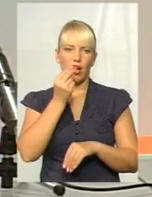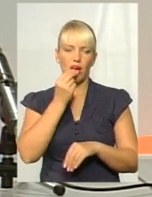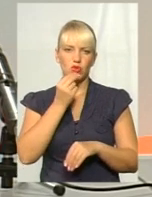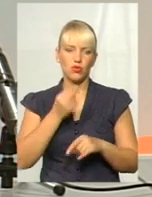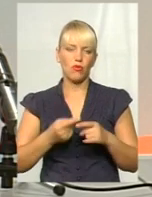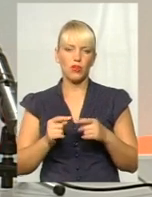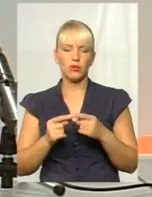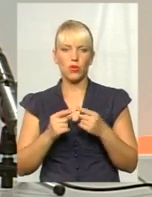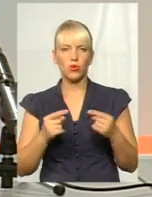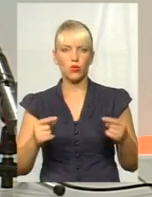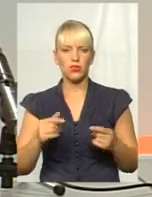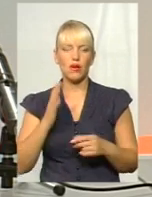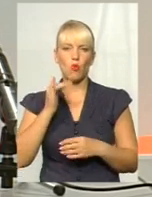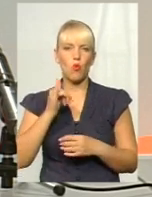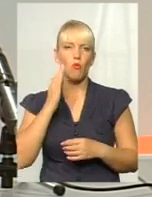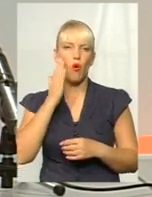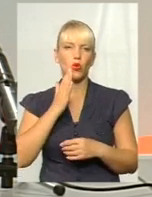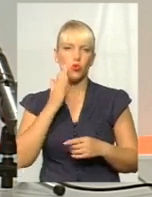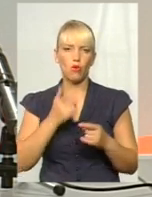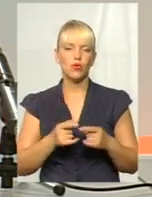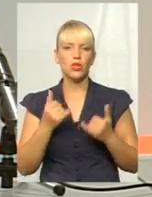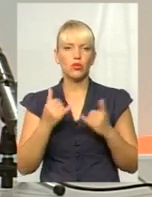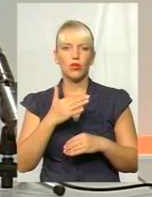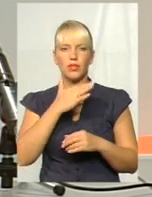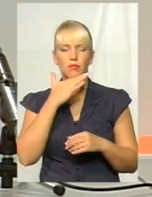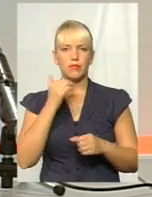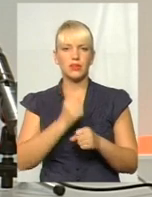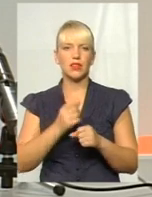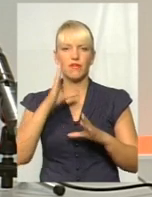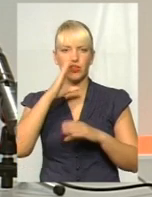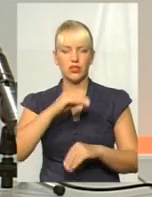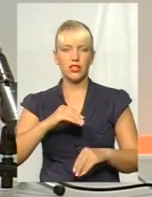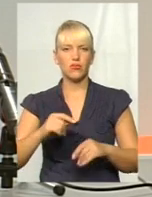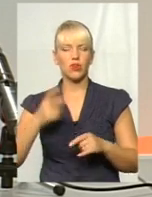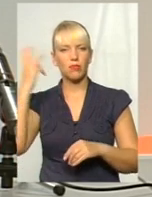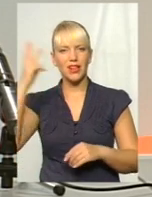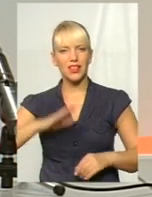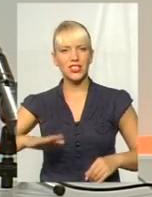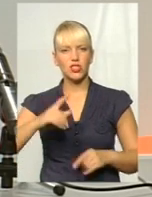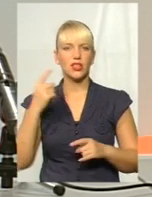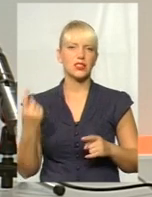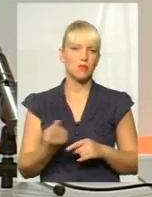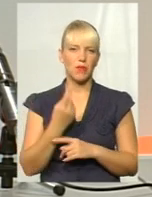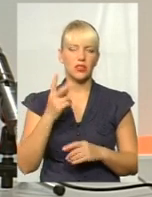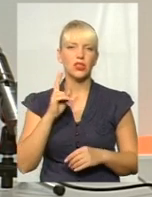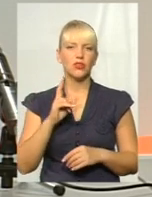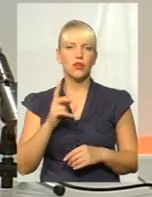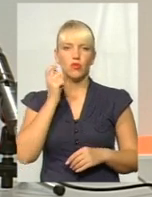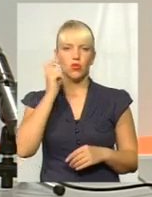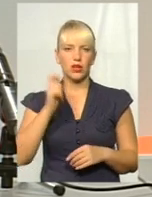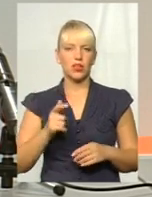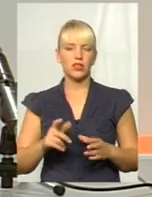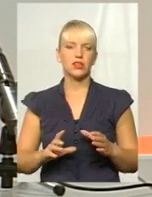стояти осторонь цього процесу. Сьогодні працює дуже ефективно, і Хмельниччина одна з перших в Україні